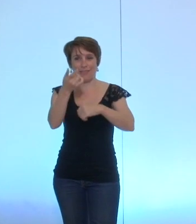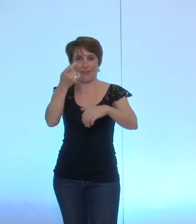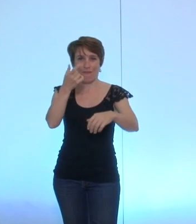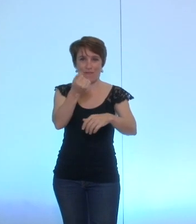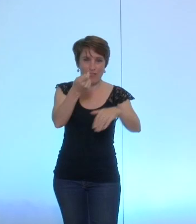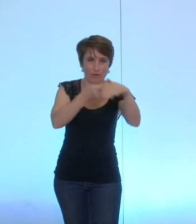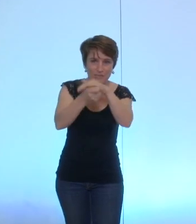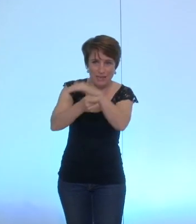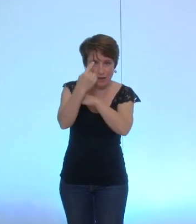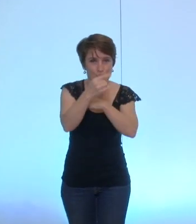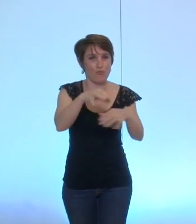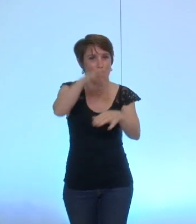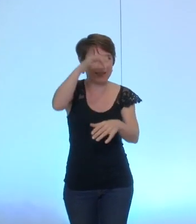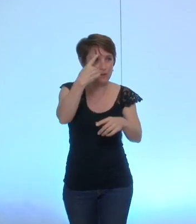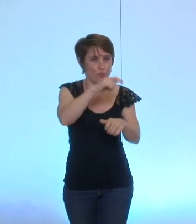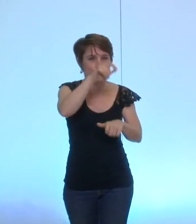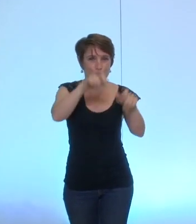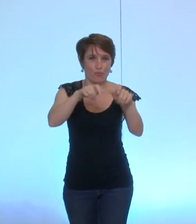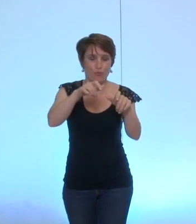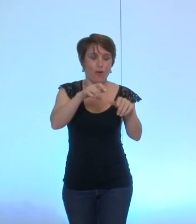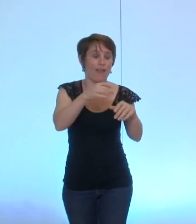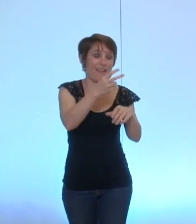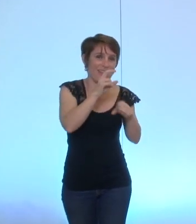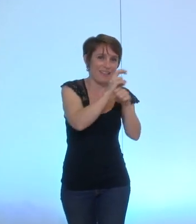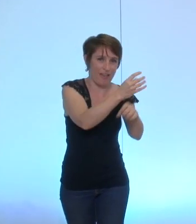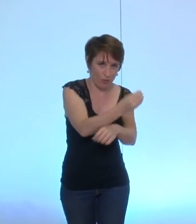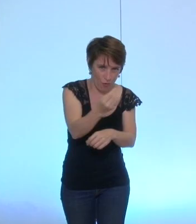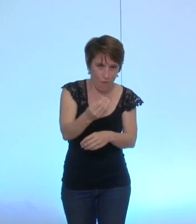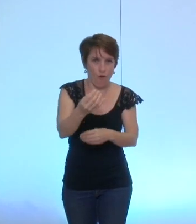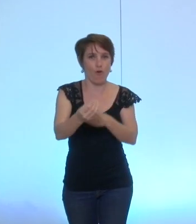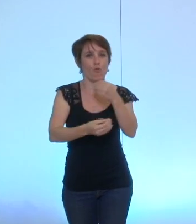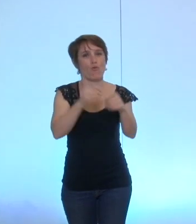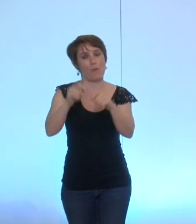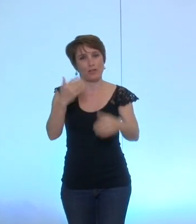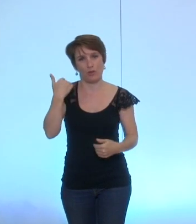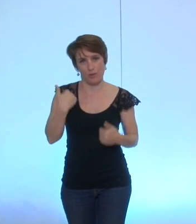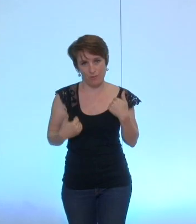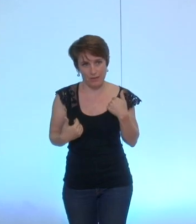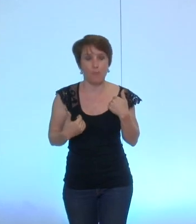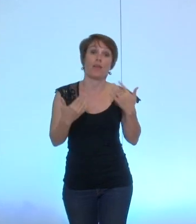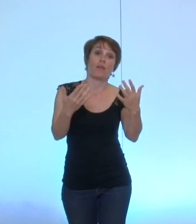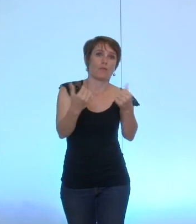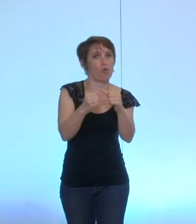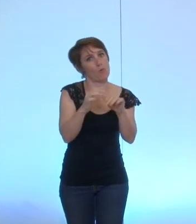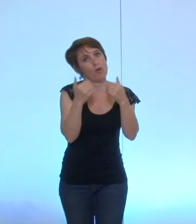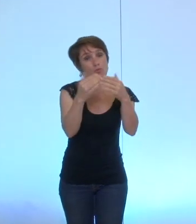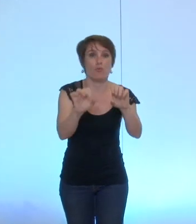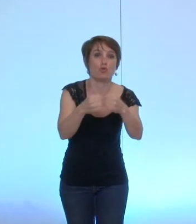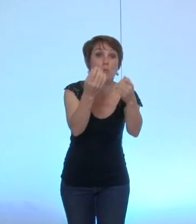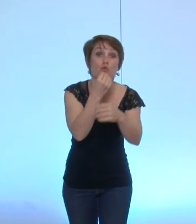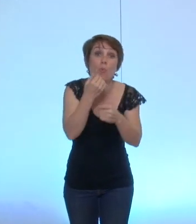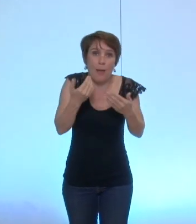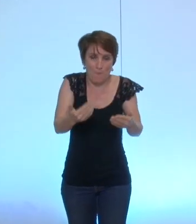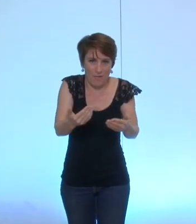municipaux pour garde d'enfants ou assistance des personnes dépendantes je vous proposerai de faire la pause repas maintenant et de